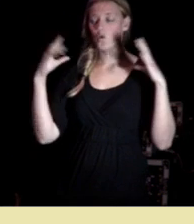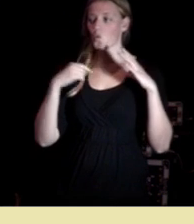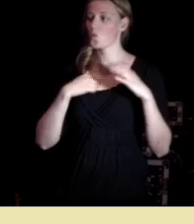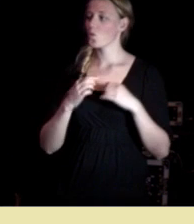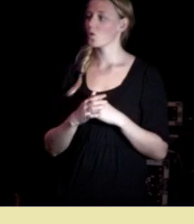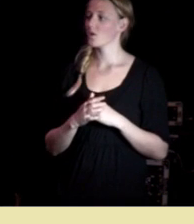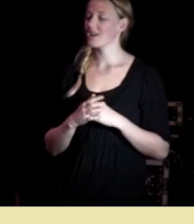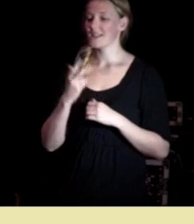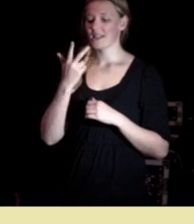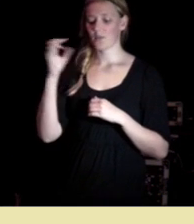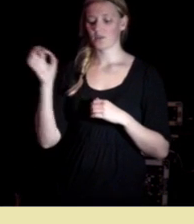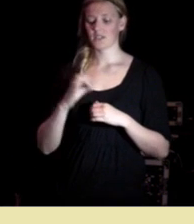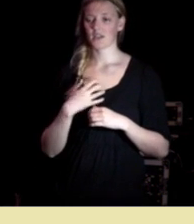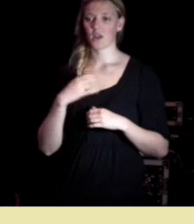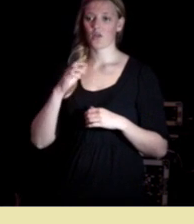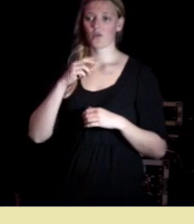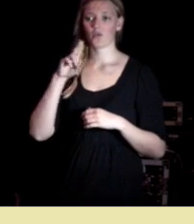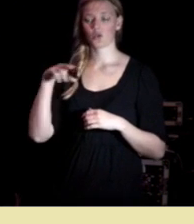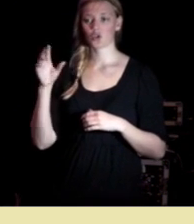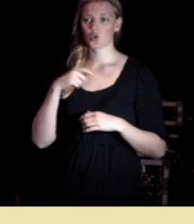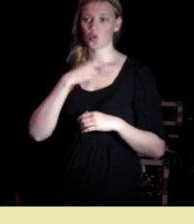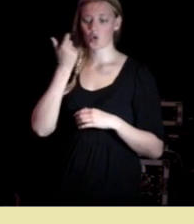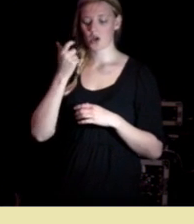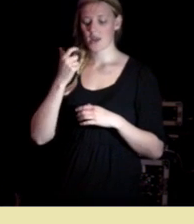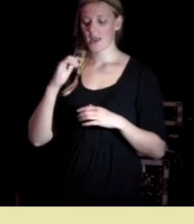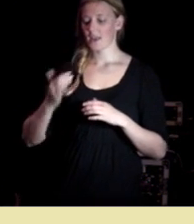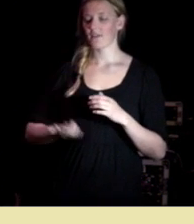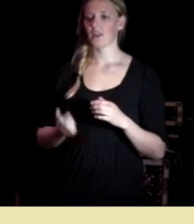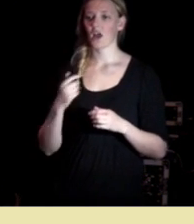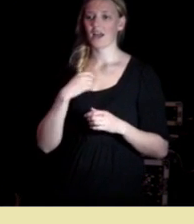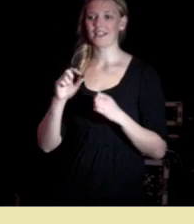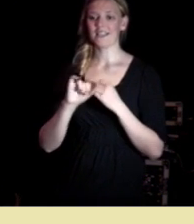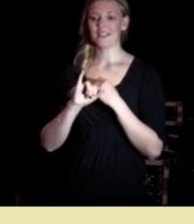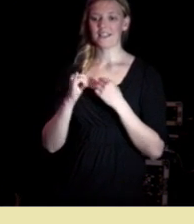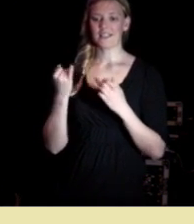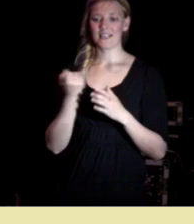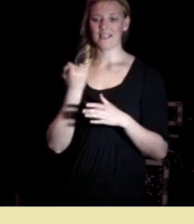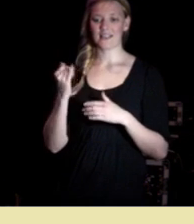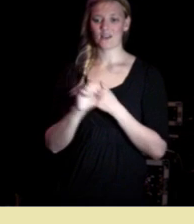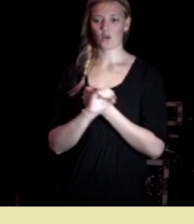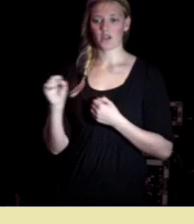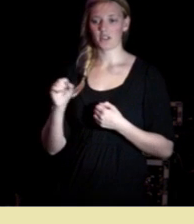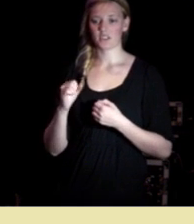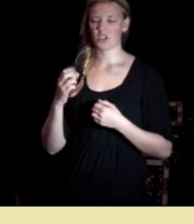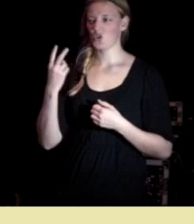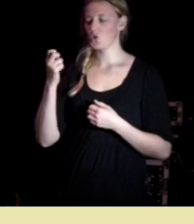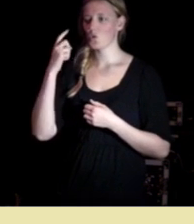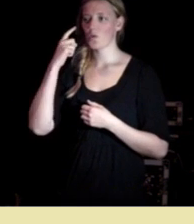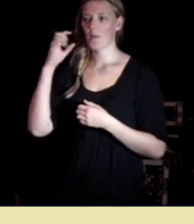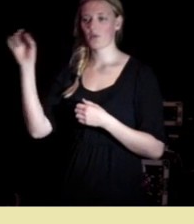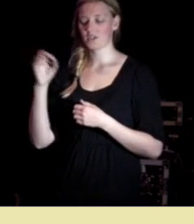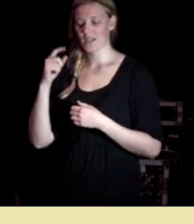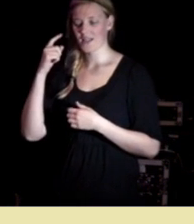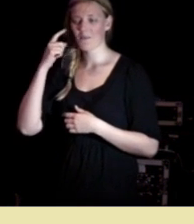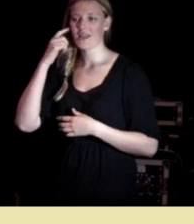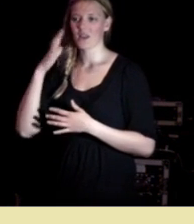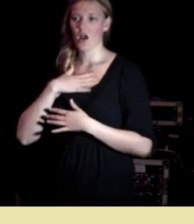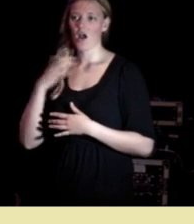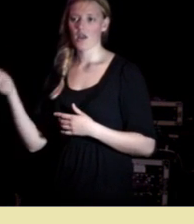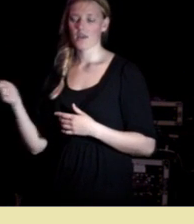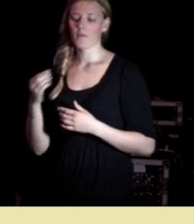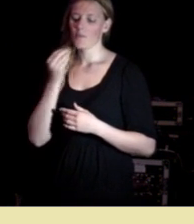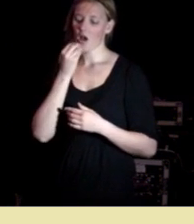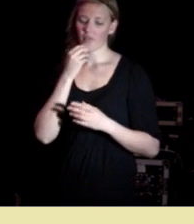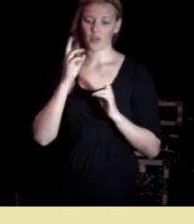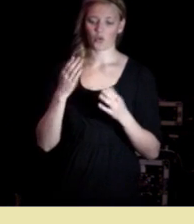ca. 3% av norske unge kvinner har intoleranser ca. 20% mener at de har det altså maten er blitt noe som også